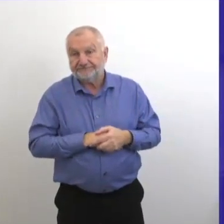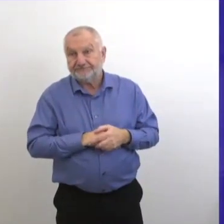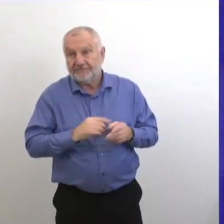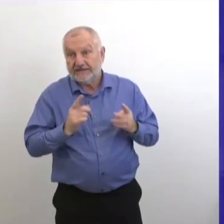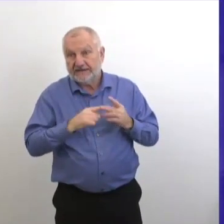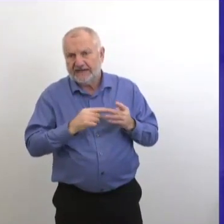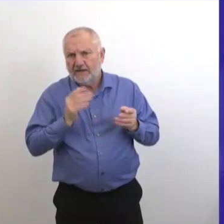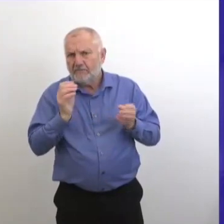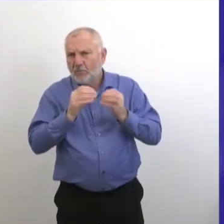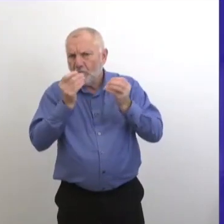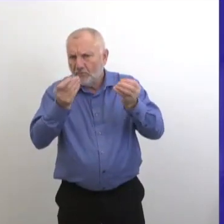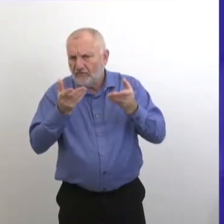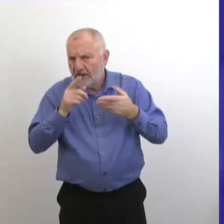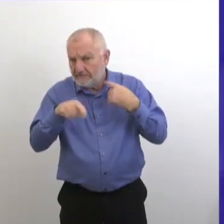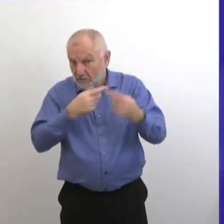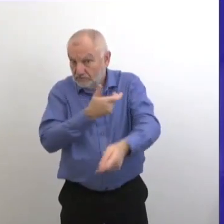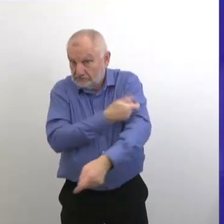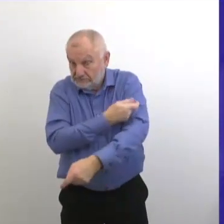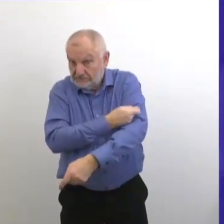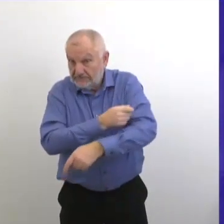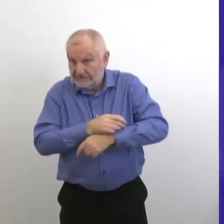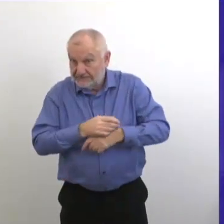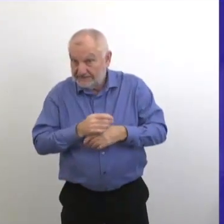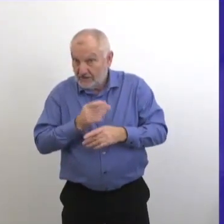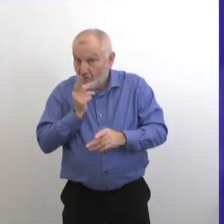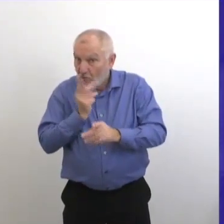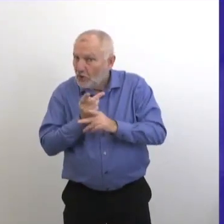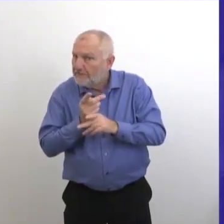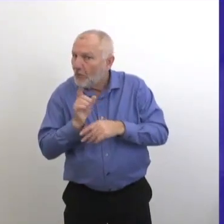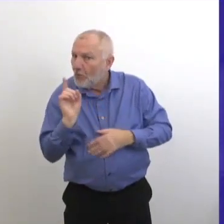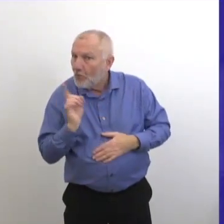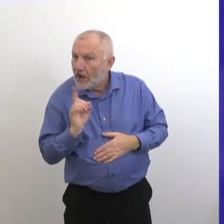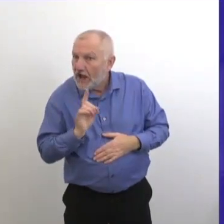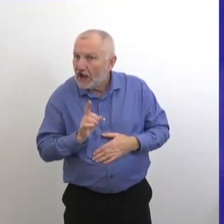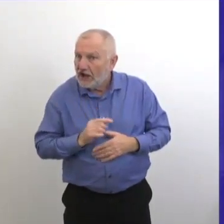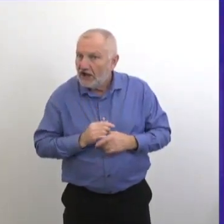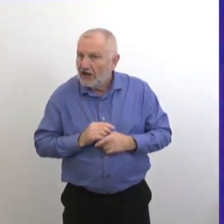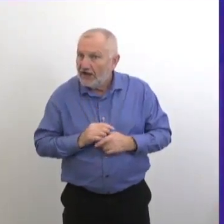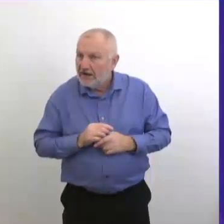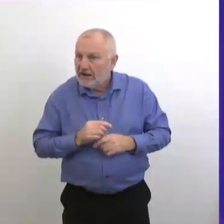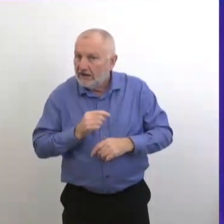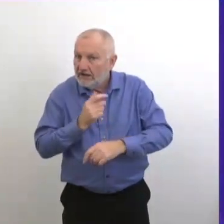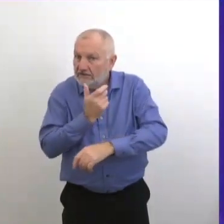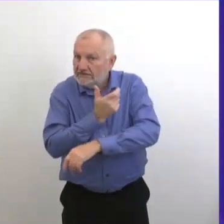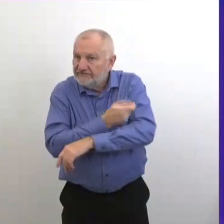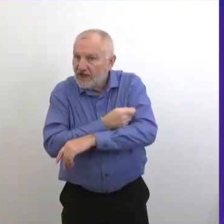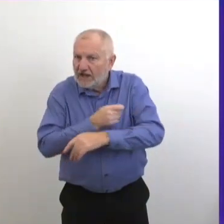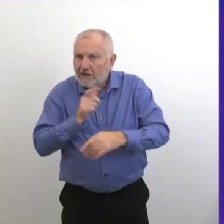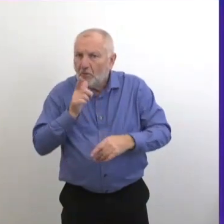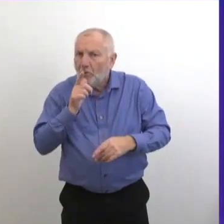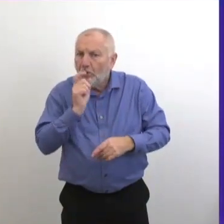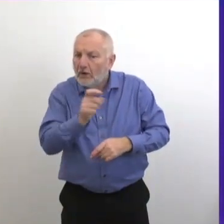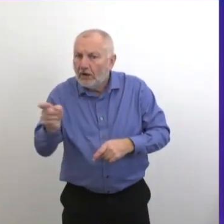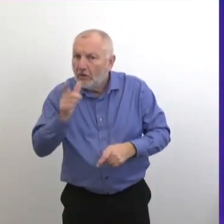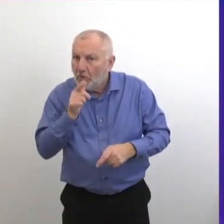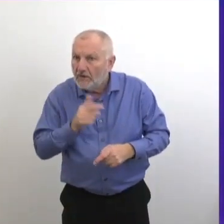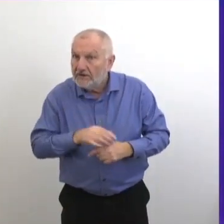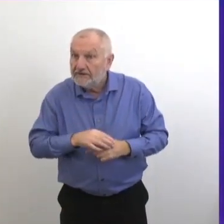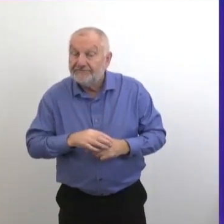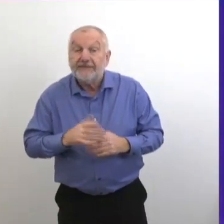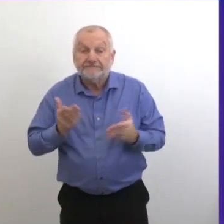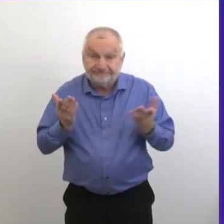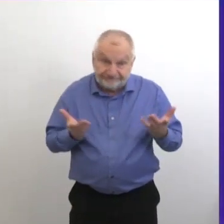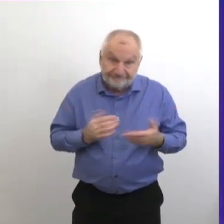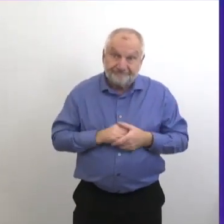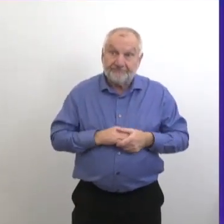'informations sur le vaccin,'entreposage, où est-ce que ça va être? Donc, on va pouvoir fournir plus de